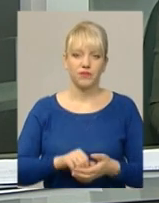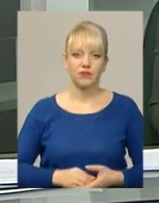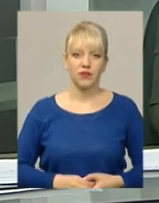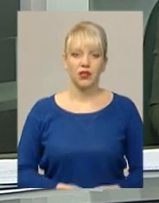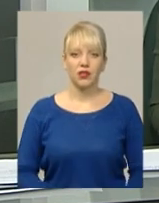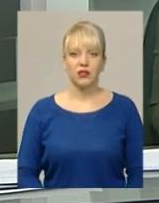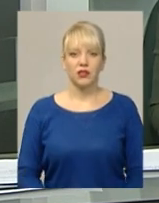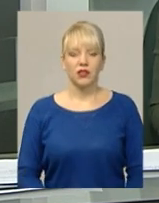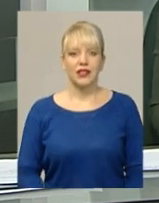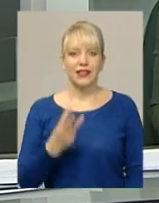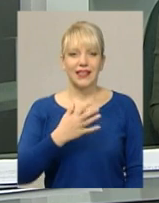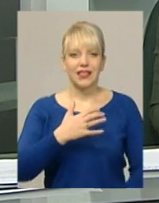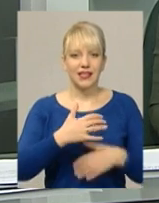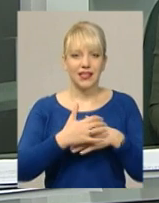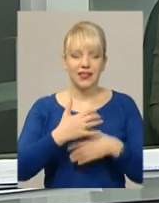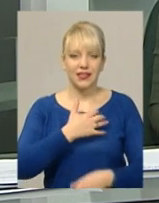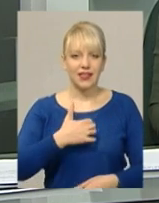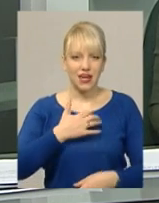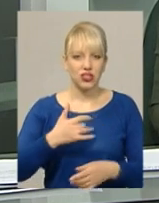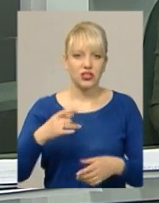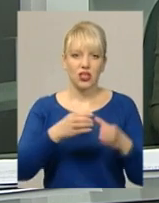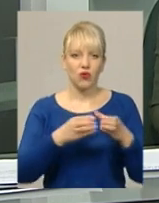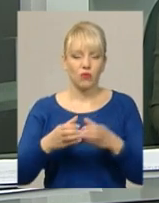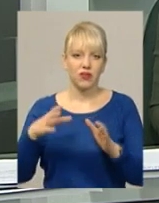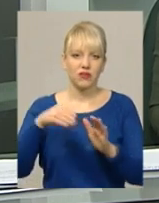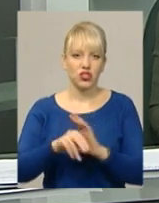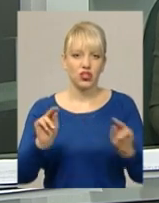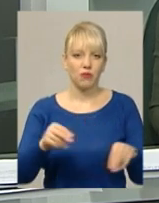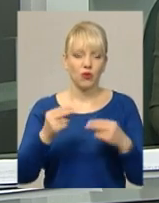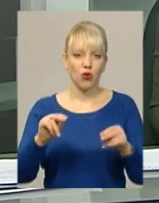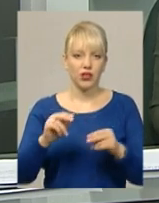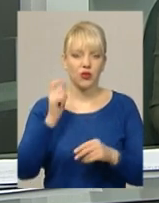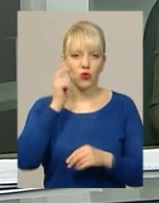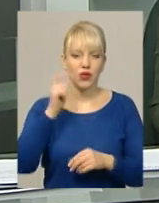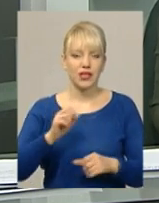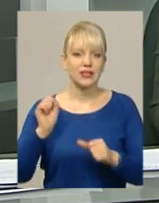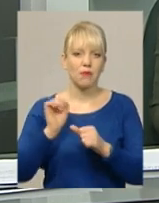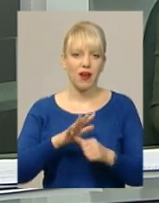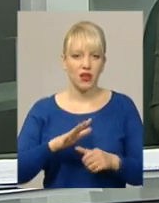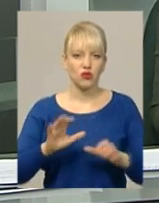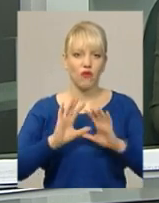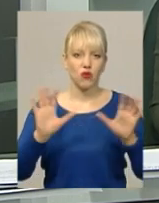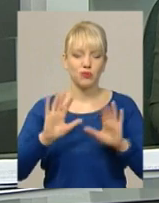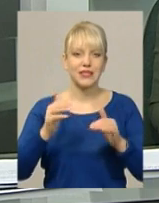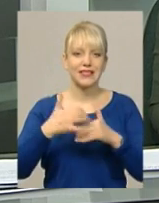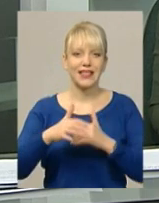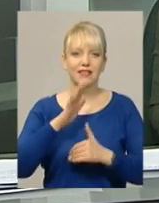Тридеражнянські команди увійшли до четвірки фіналістів чемпіонату України з пляжного волейболу серед дівчат віком до 15 років. У півфіналі